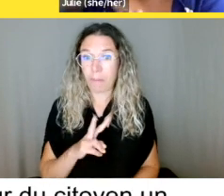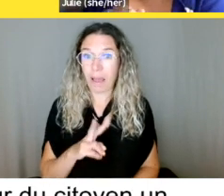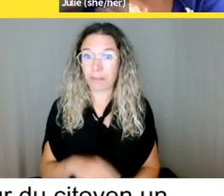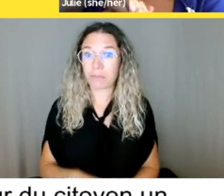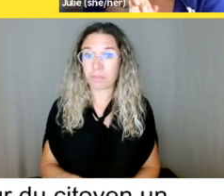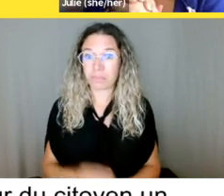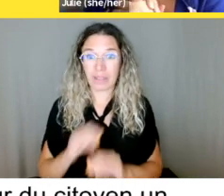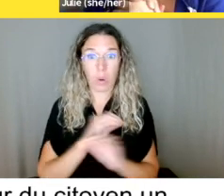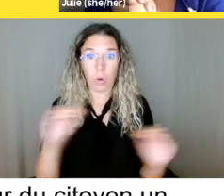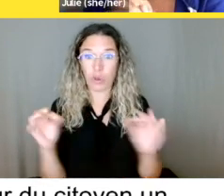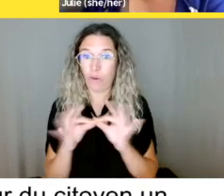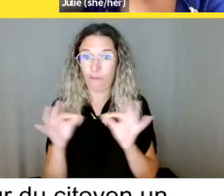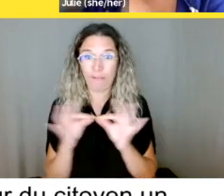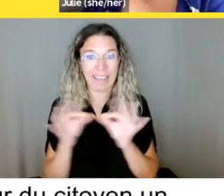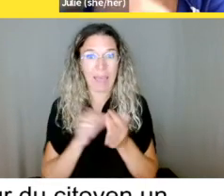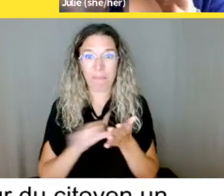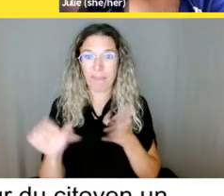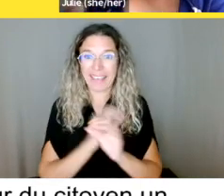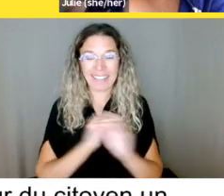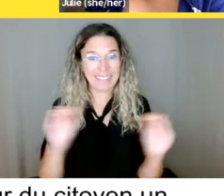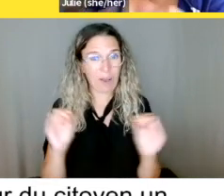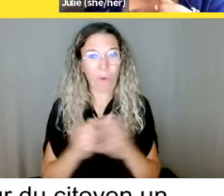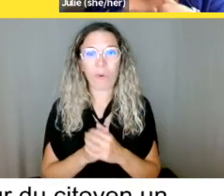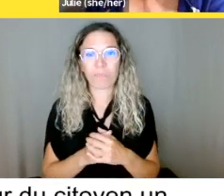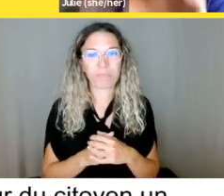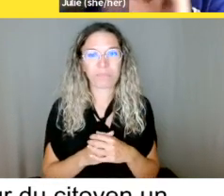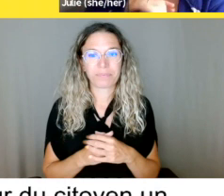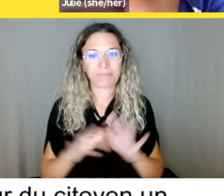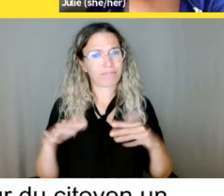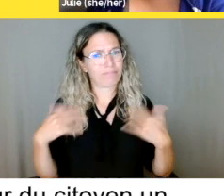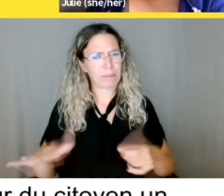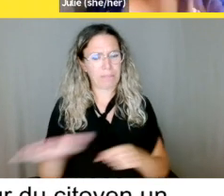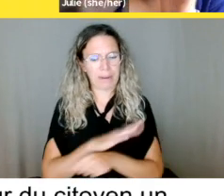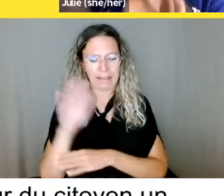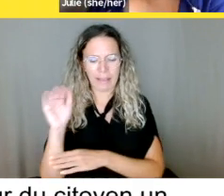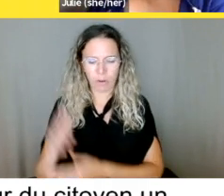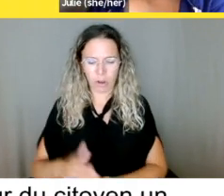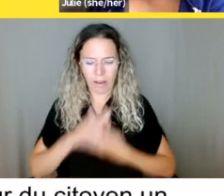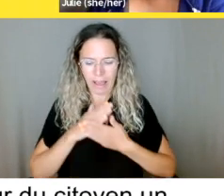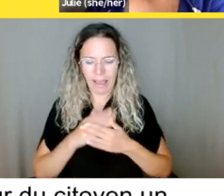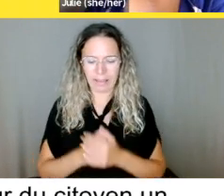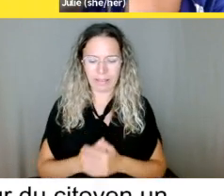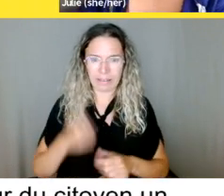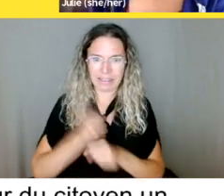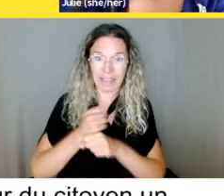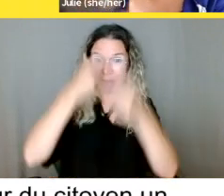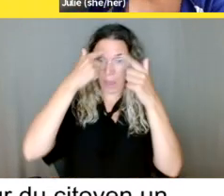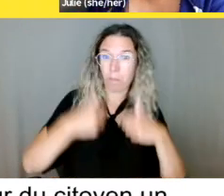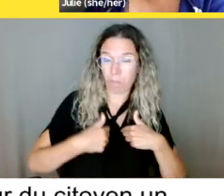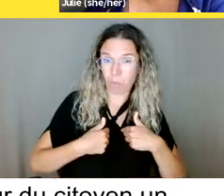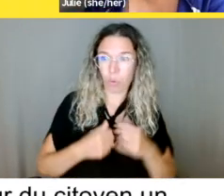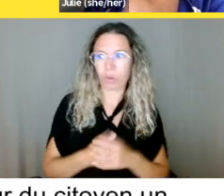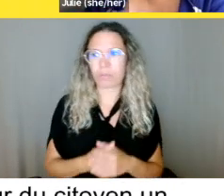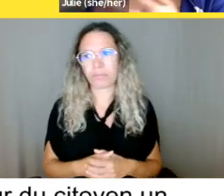qui travaillaient pour nous. Donc, il y ça aussi qui n'a encore aucun coût pour vous autres. Puis là,